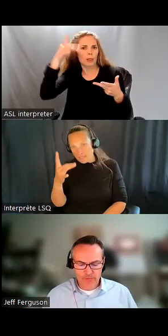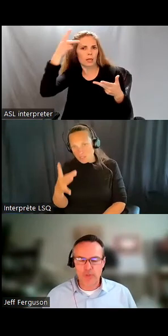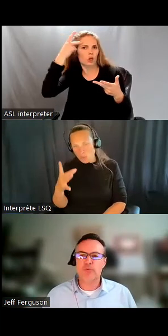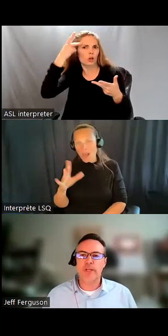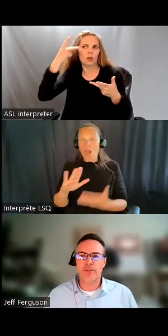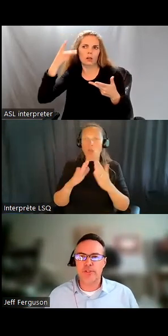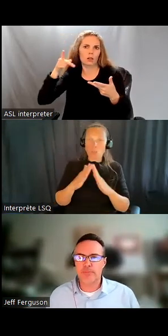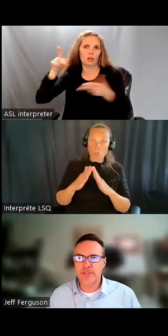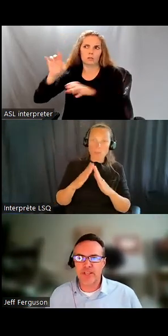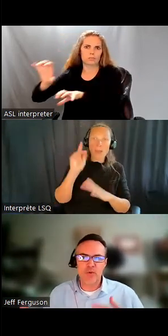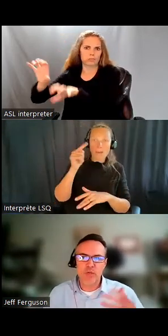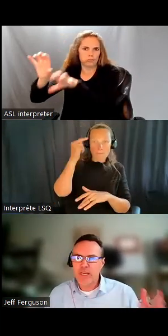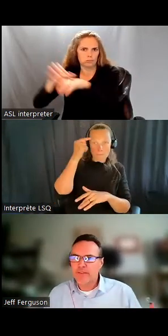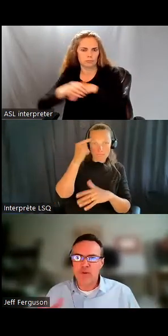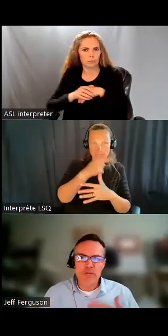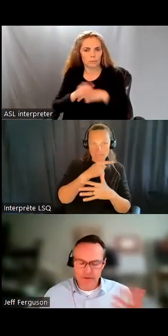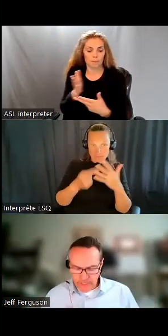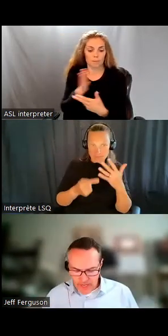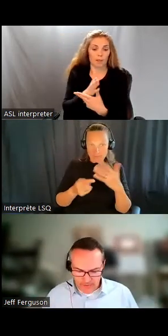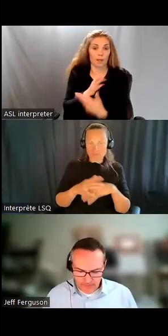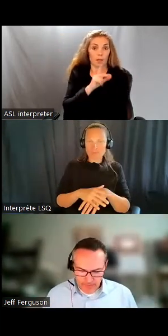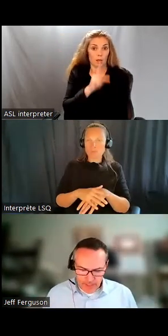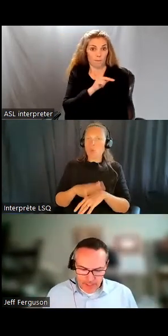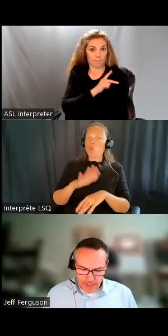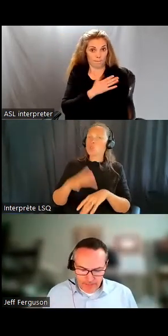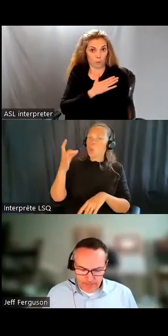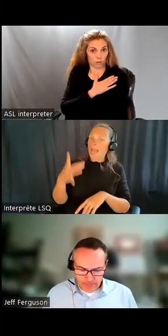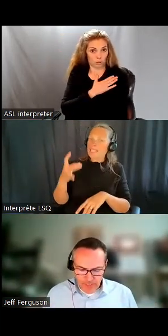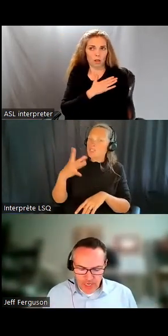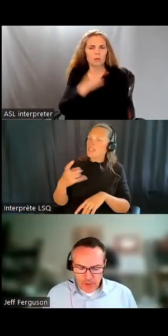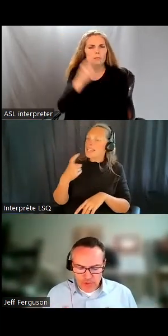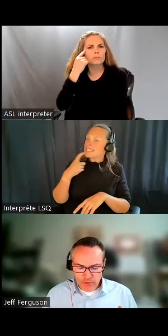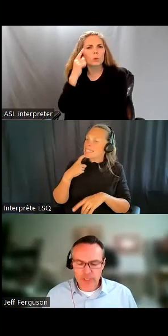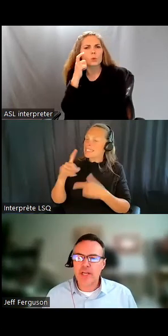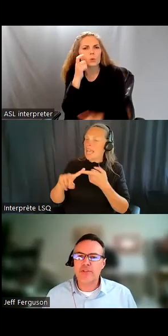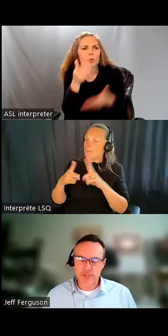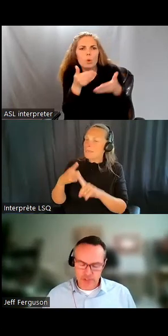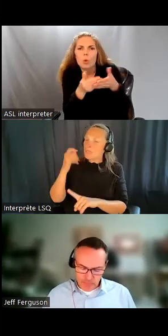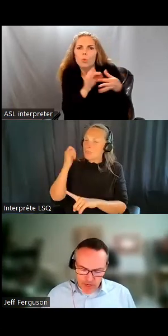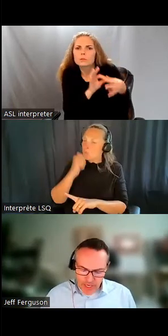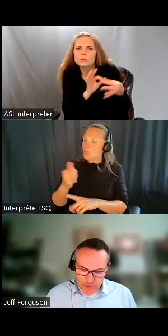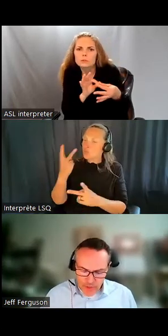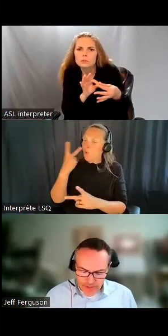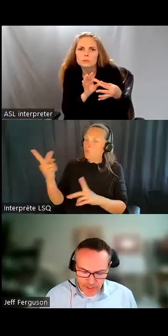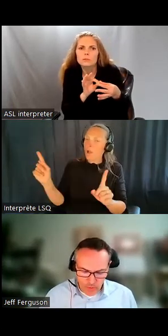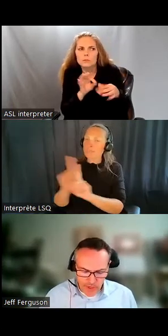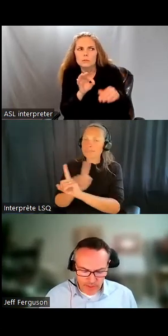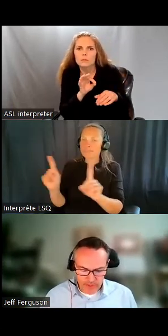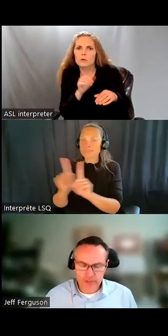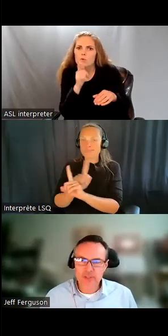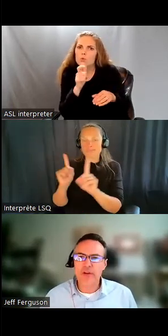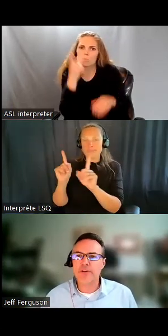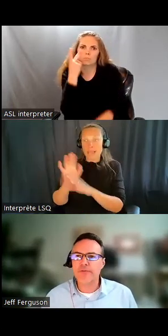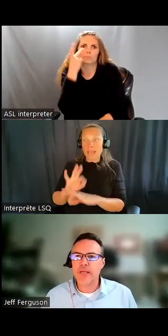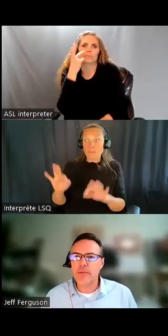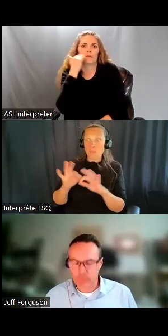point de vue individuel, pensez aux gens avec qui vous avez des relations étroites, les gens que vous voyez tous les jours et utilisez ces connexions